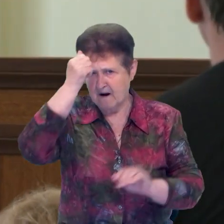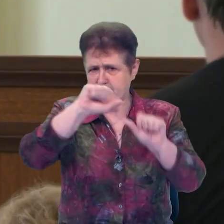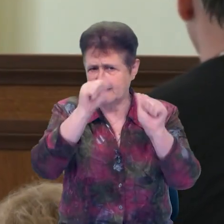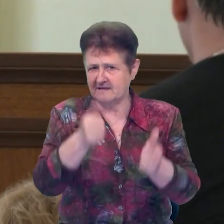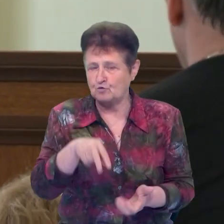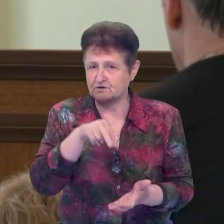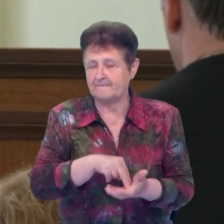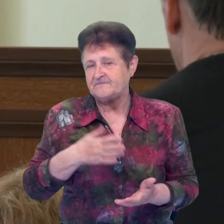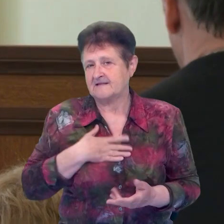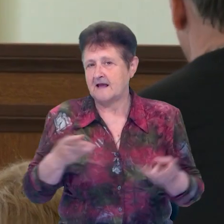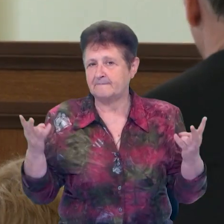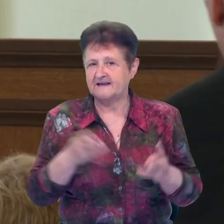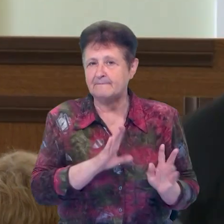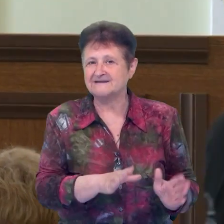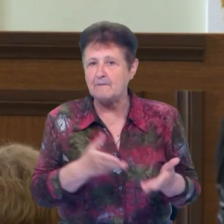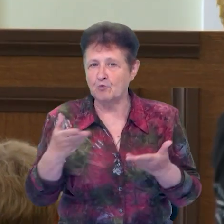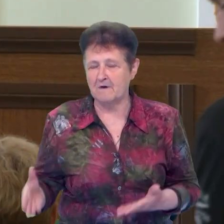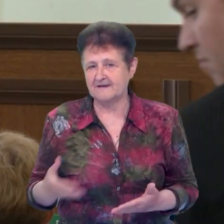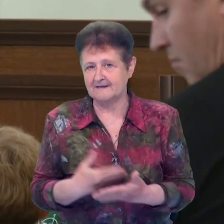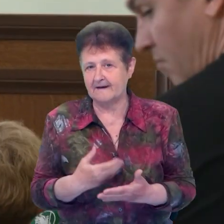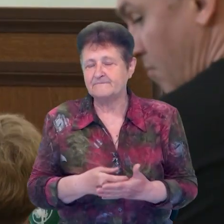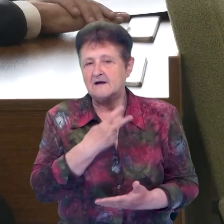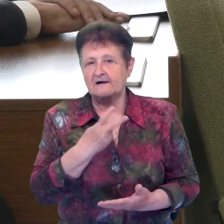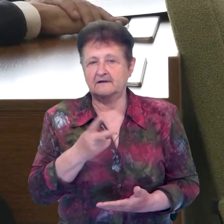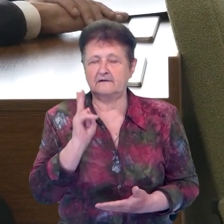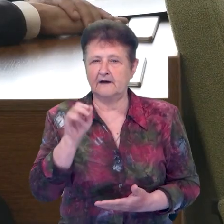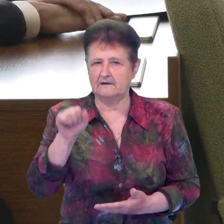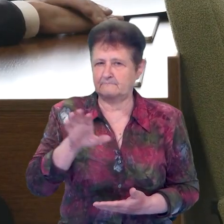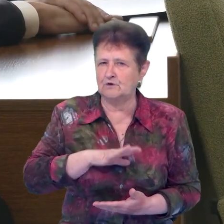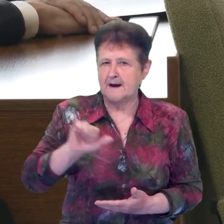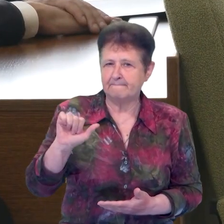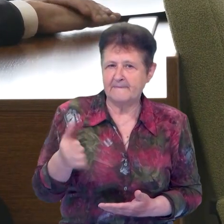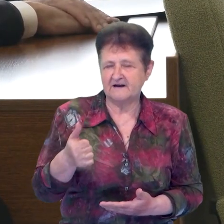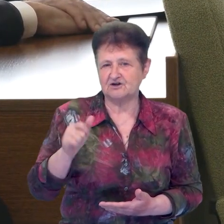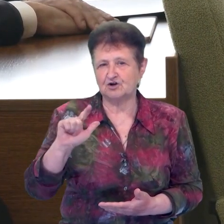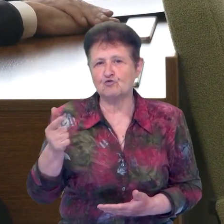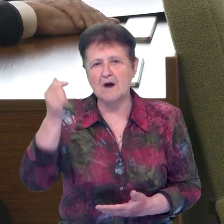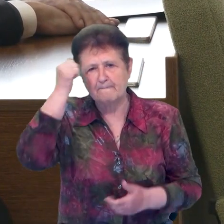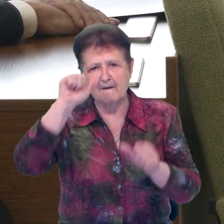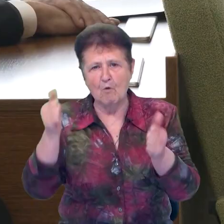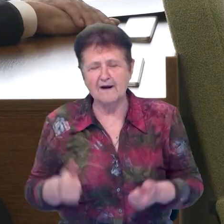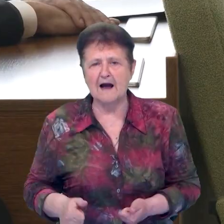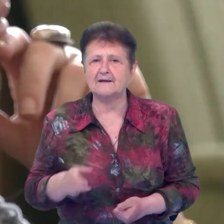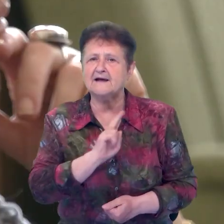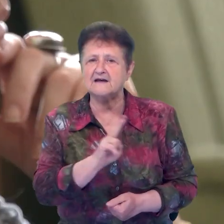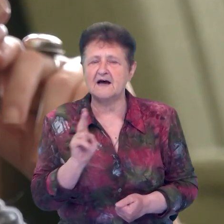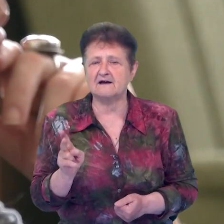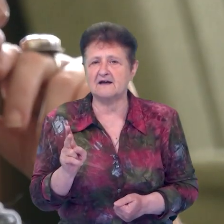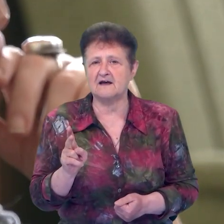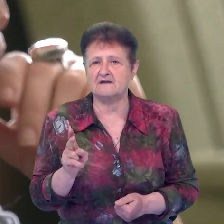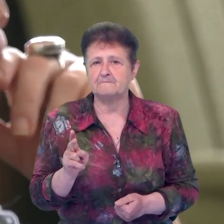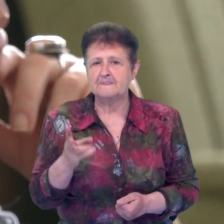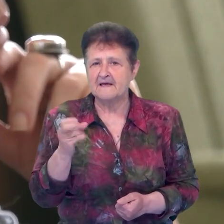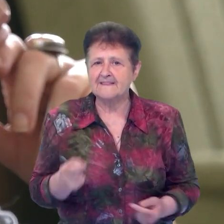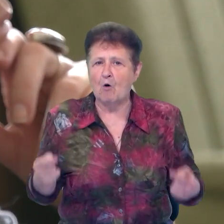'ятники. І нам треба запропонувати, наприклад, який може бути меморіал перше, друге, який пам'ятник на